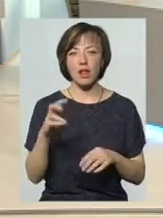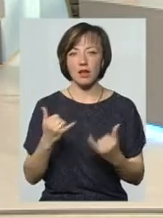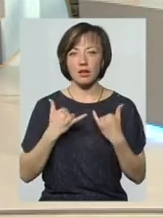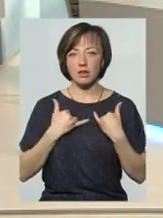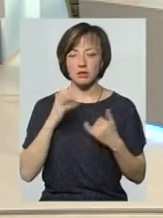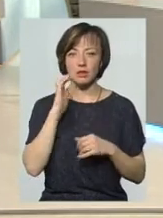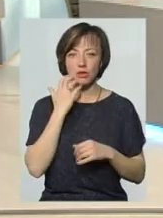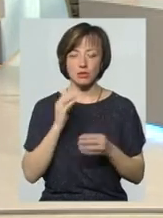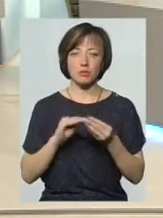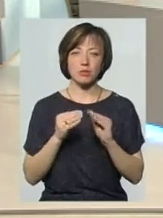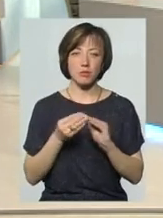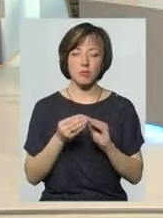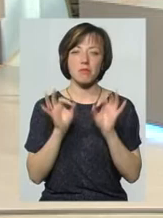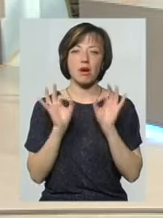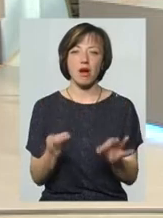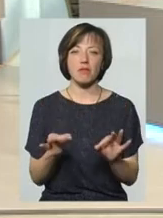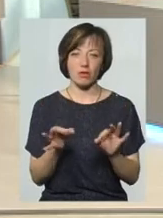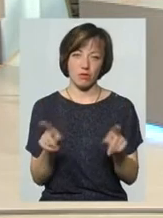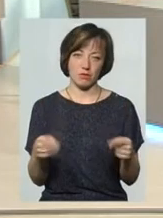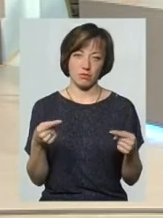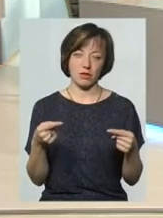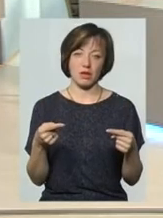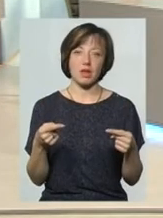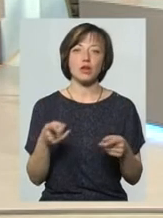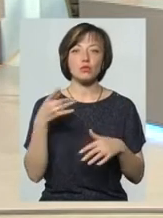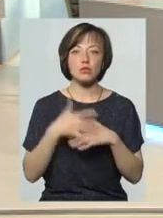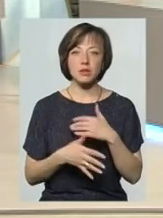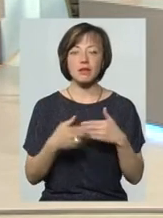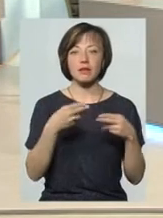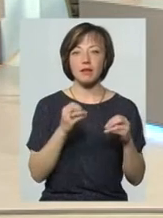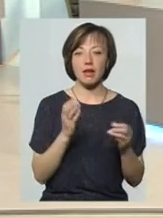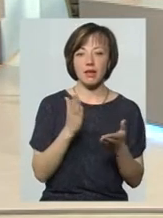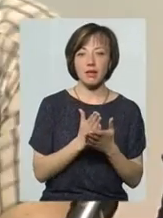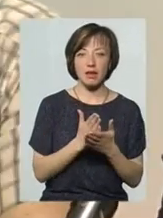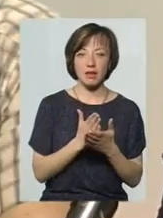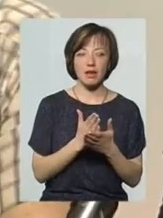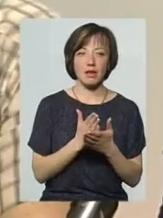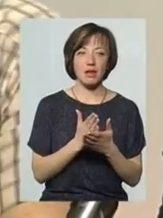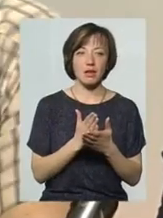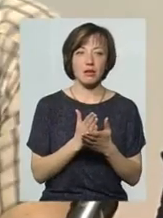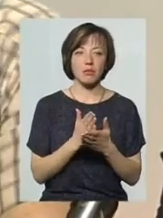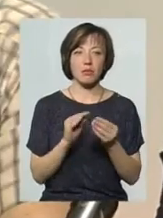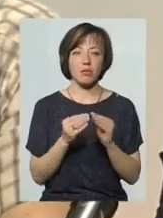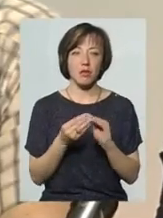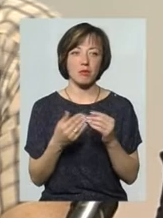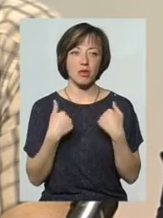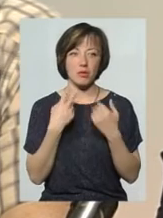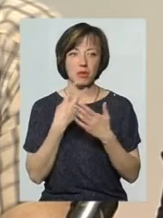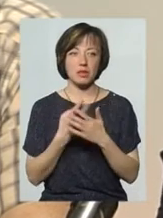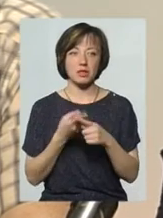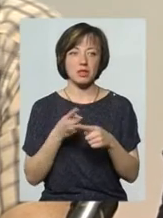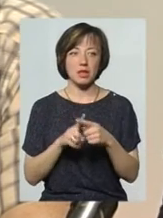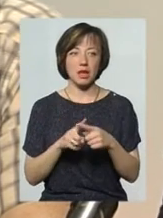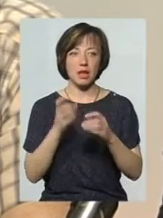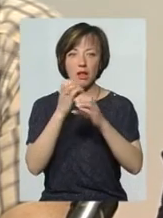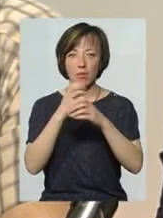серйозний виклик їх правильно організувати. Тобто зрозуміти, де в нас є вузькі місця. Наприклад, на сьогодні, так як я це бачу, це переважно